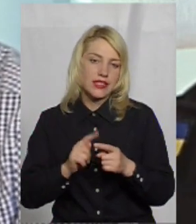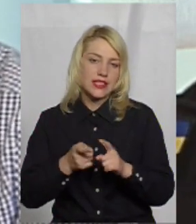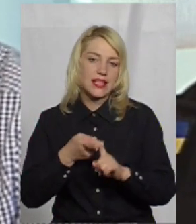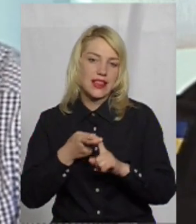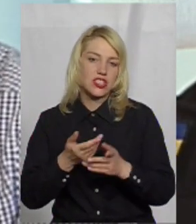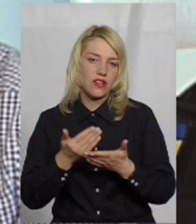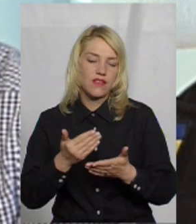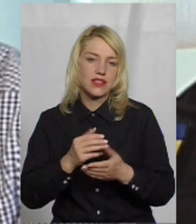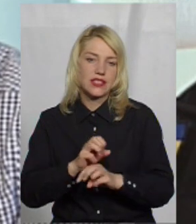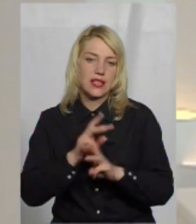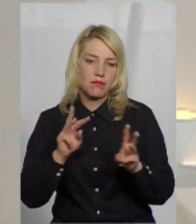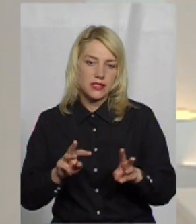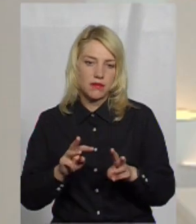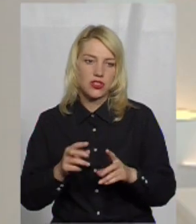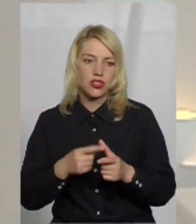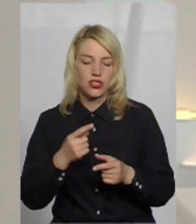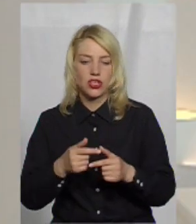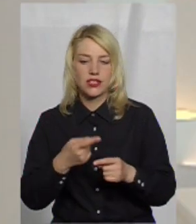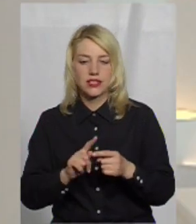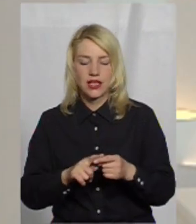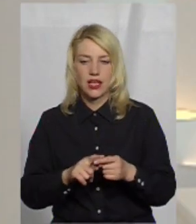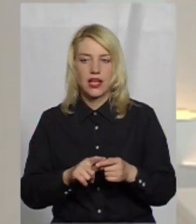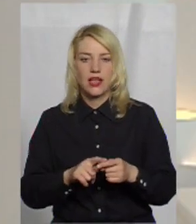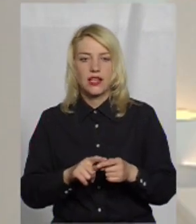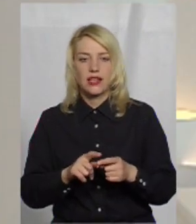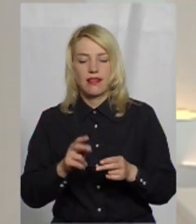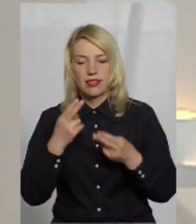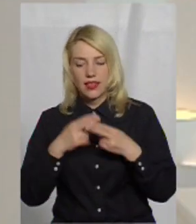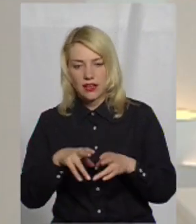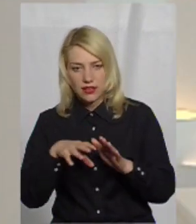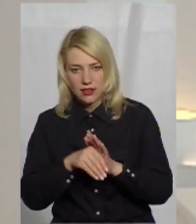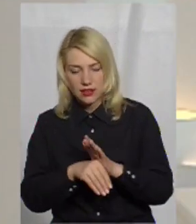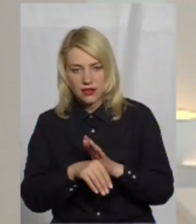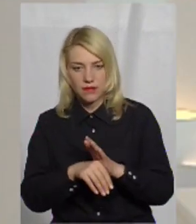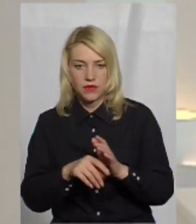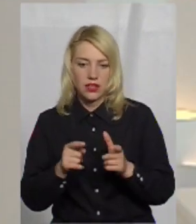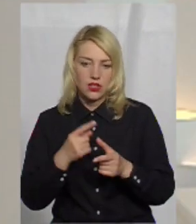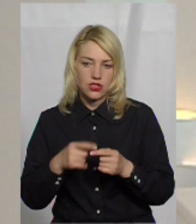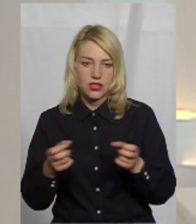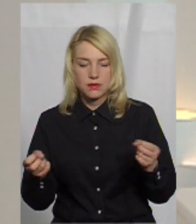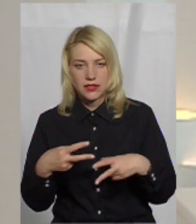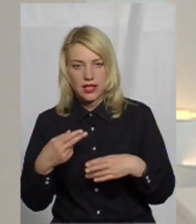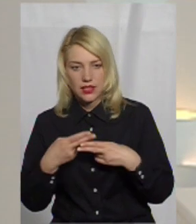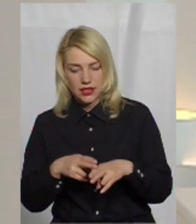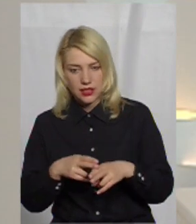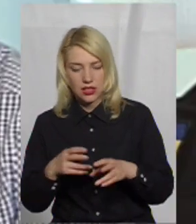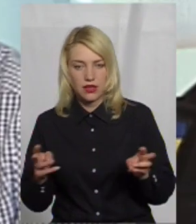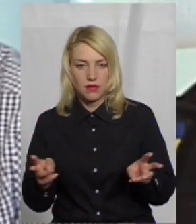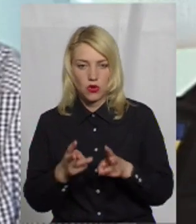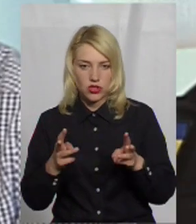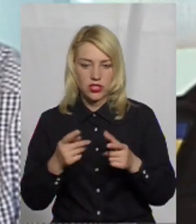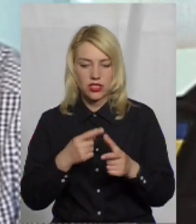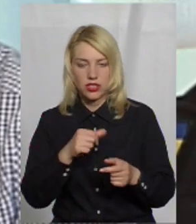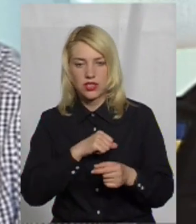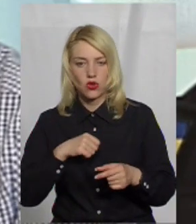Чи це добровільна пожежна дружина з технікою, чи це спеціальною пожежною, чи це